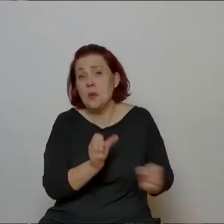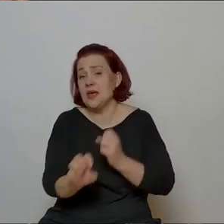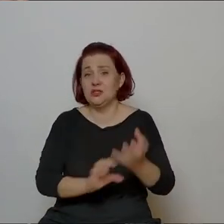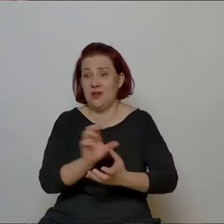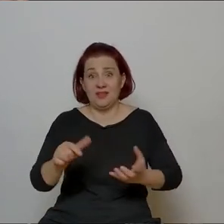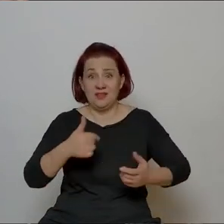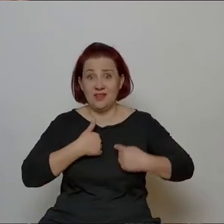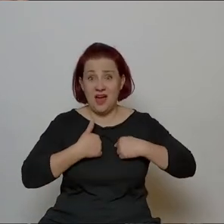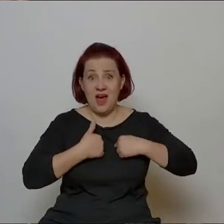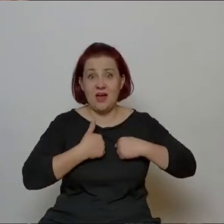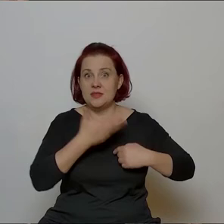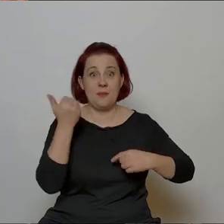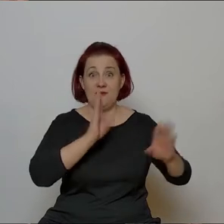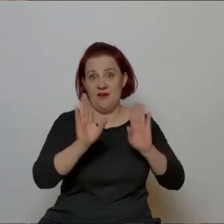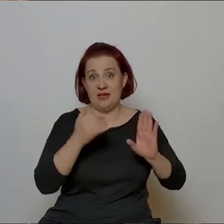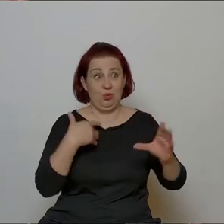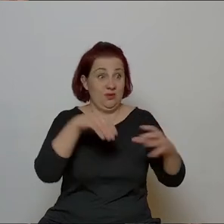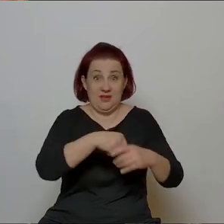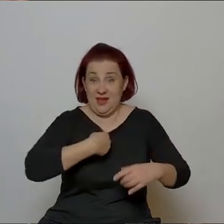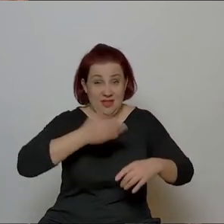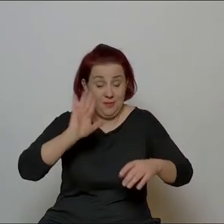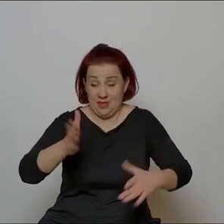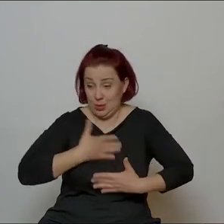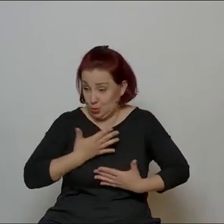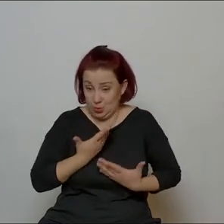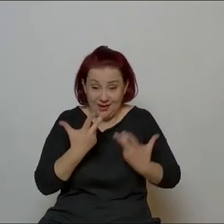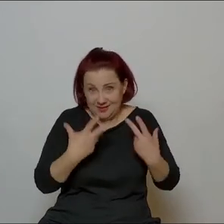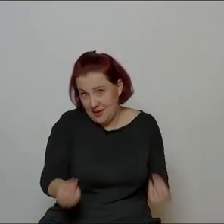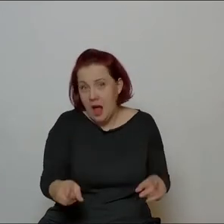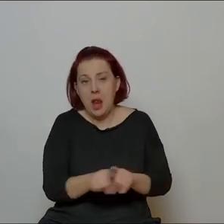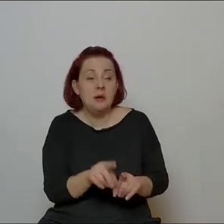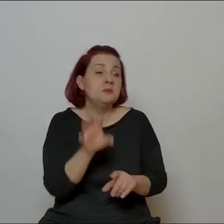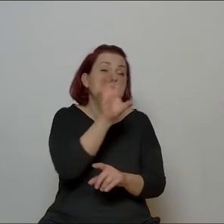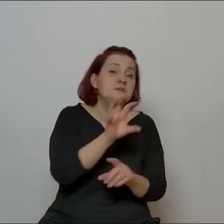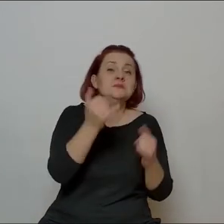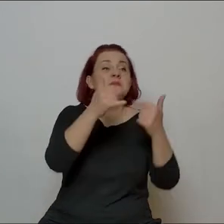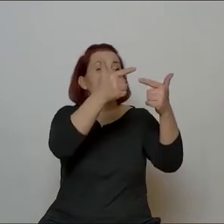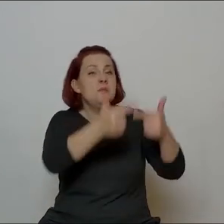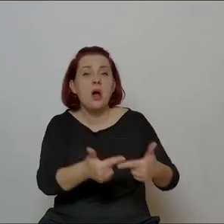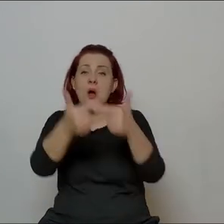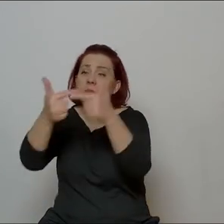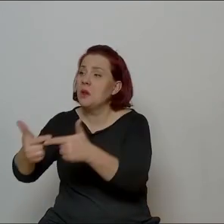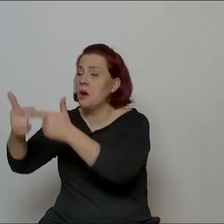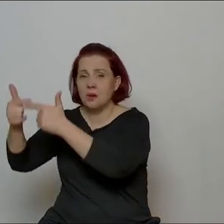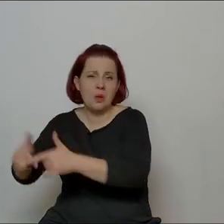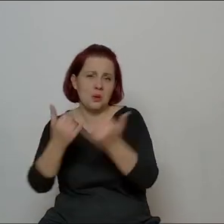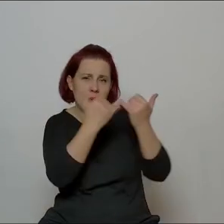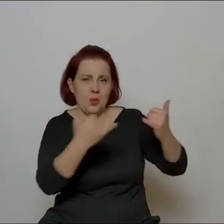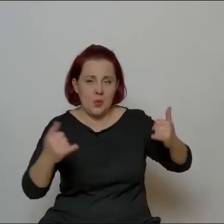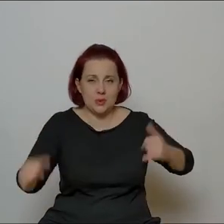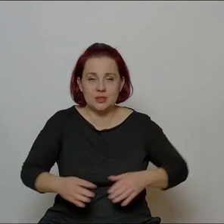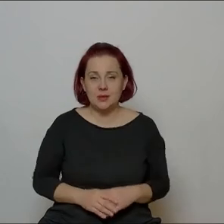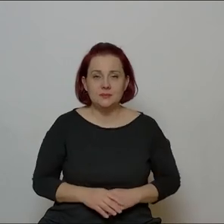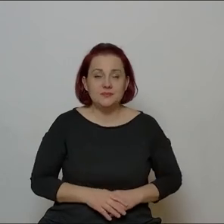wpisałam, ja nie jestem na Facebooku i nie będę, i nie odczuwam potrzeby, ale oczywiście śledzę blogi rozmaitych ludzi, różne rzeczy i tak dalej. Natomiast,